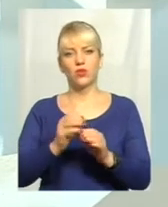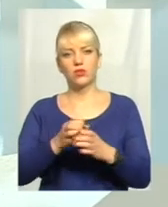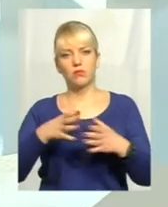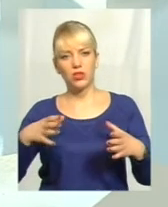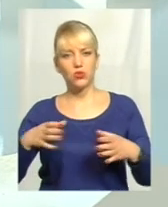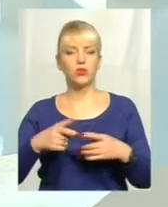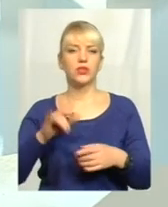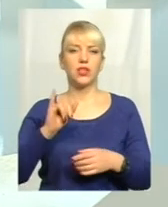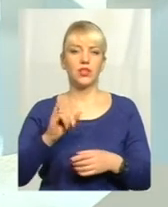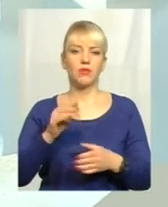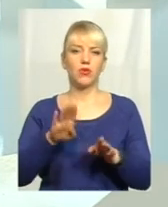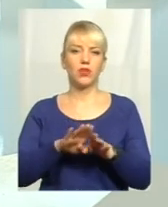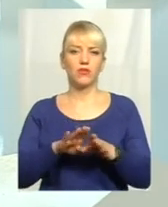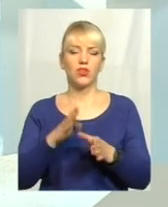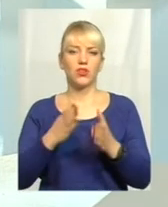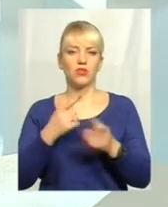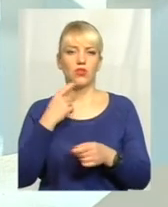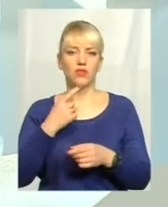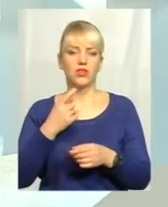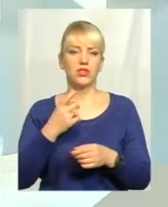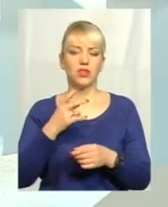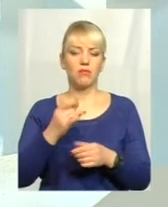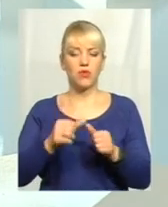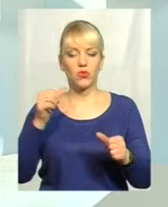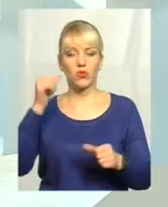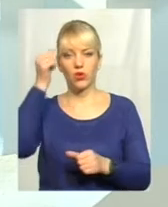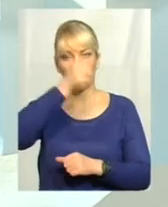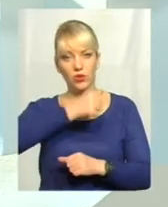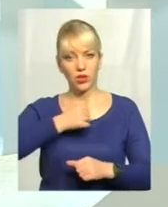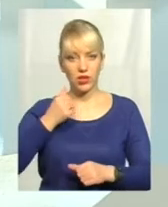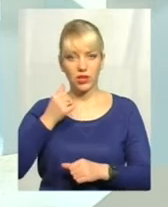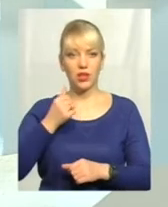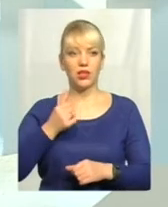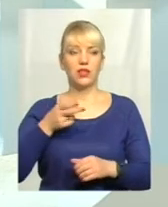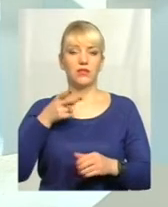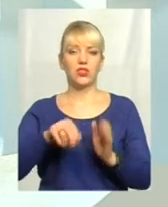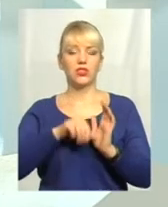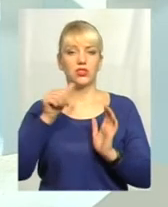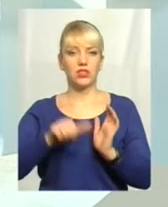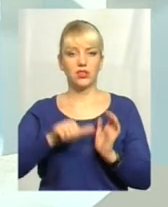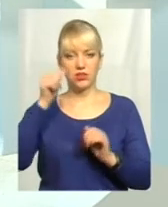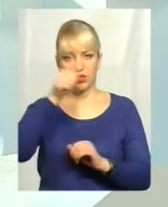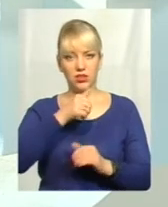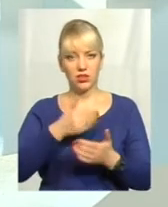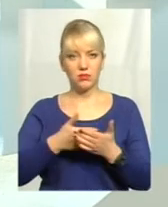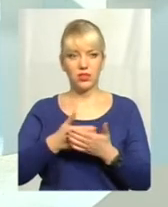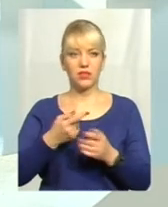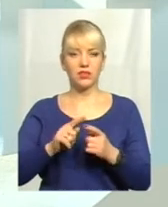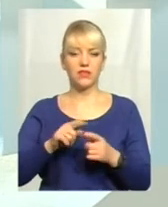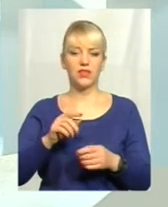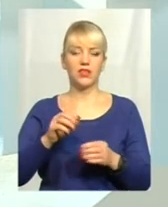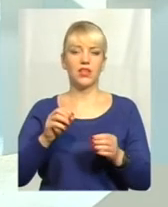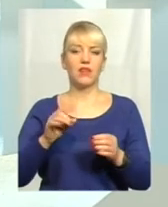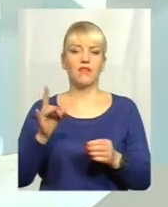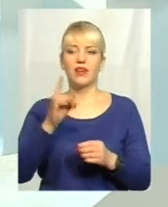Але, порівнюючи, наприклад, якщо ми візьмемо з минулими роками, з тим самим навіть 2016 роком, то це в два рази більше.